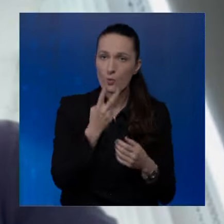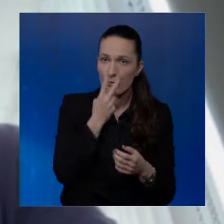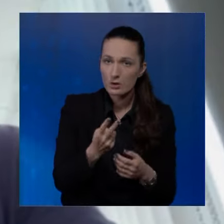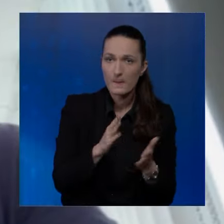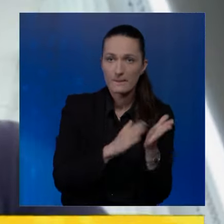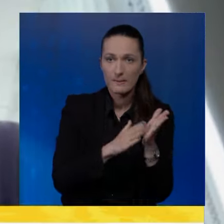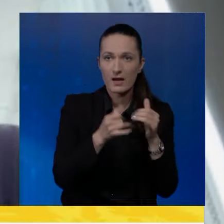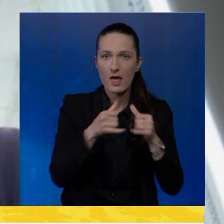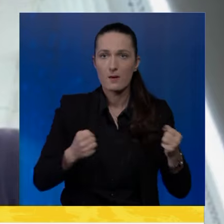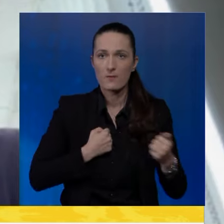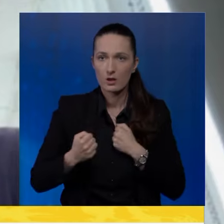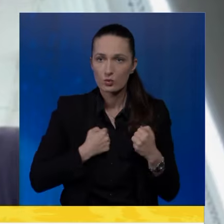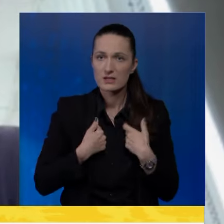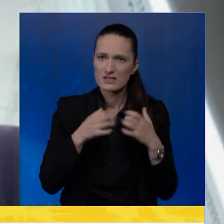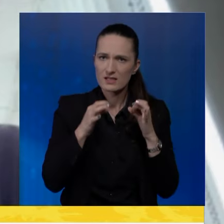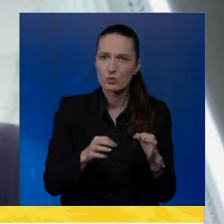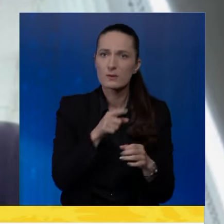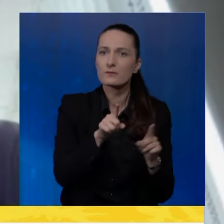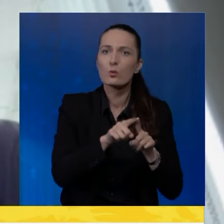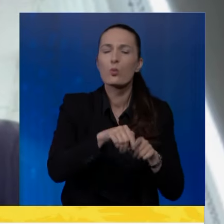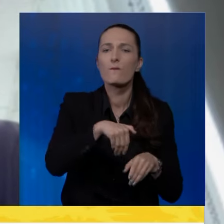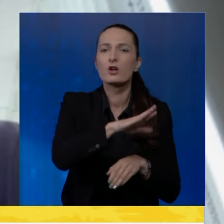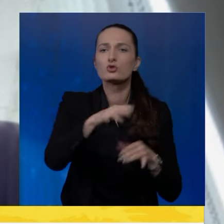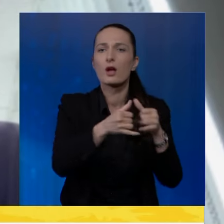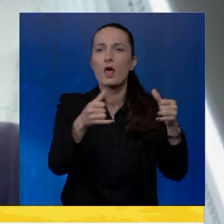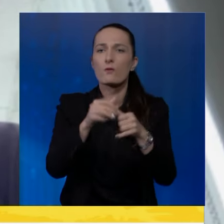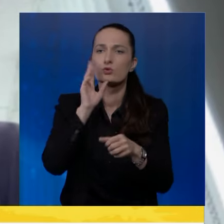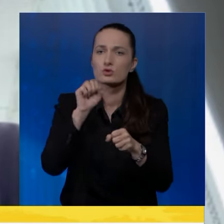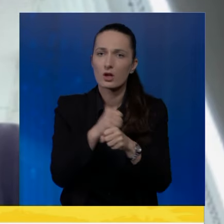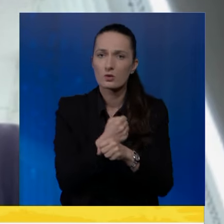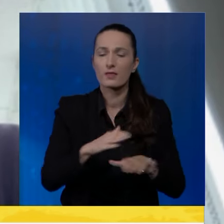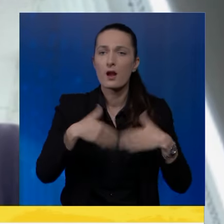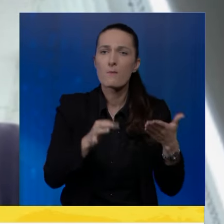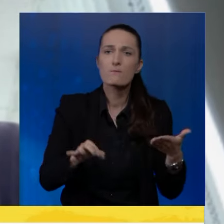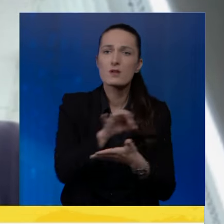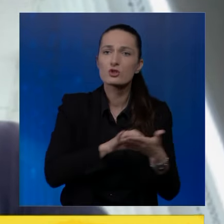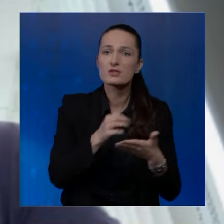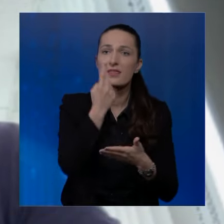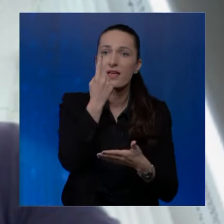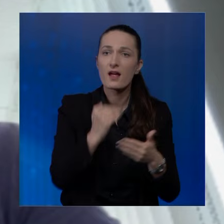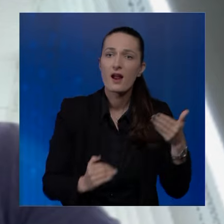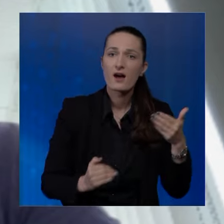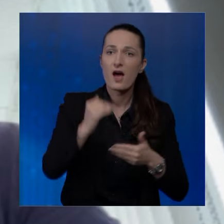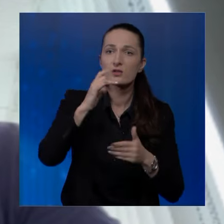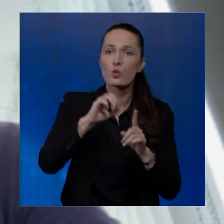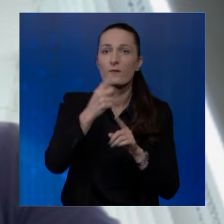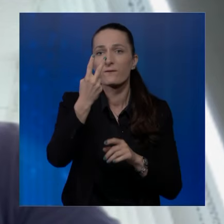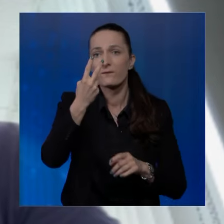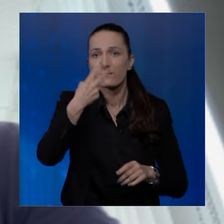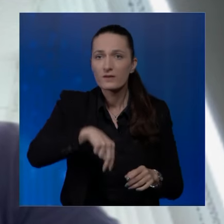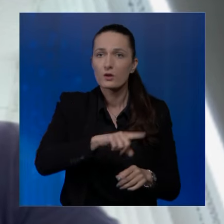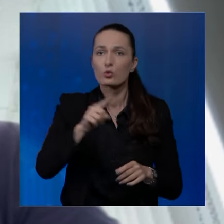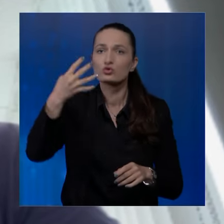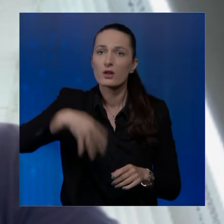primjer grada Banja Luke, a siguran sam da je tako u većini gradova u Bosni i Hercegovini, dakle, bilježi se jedan